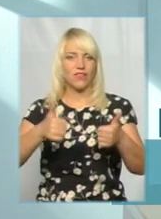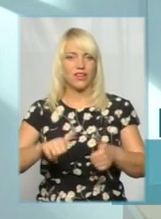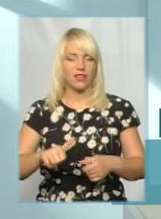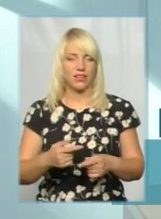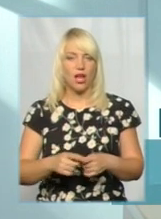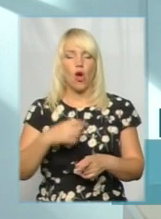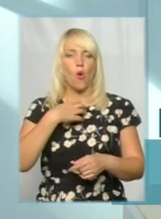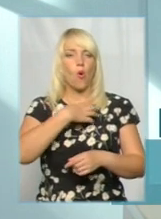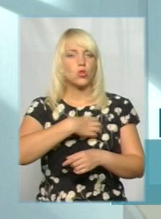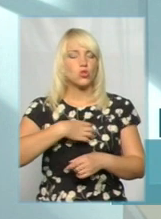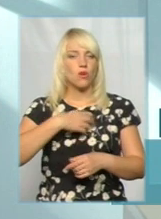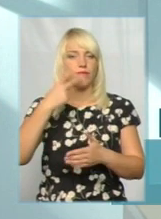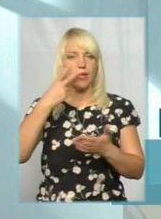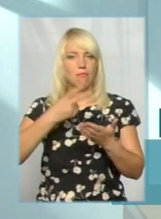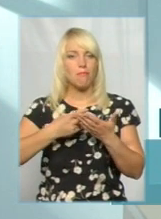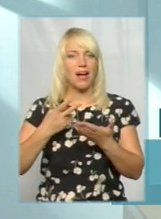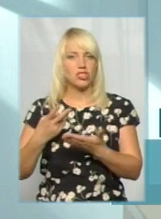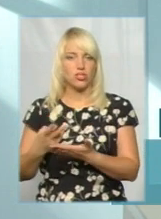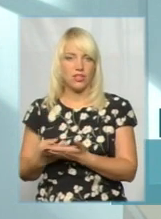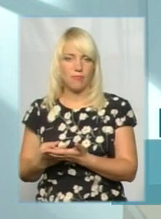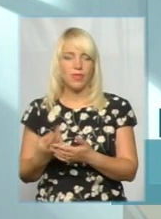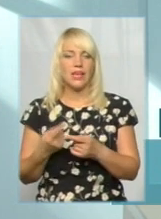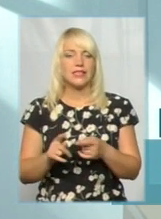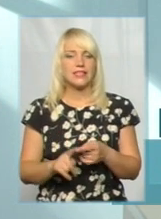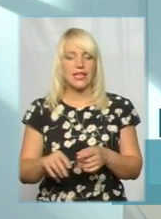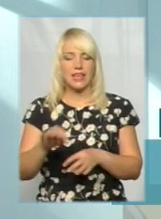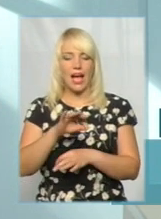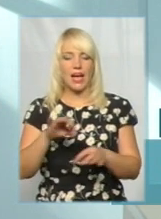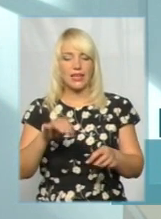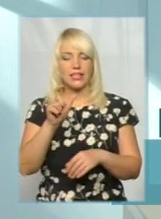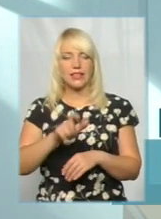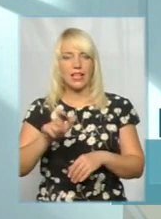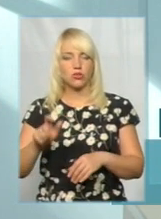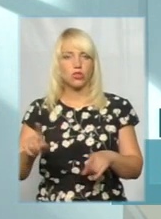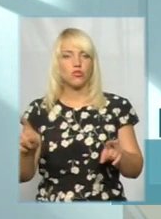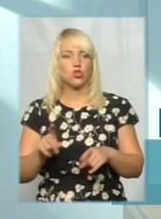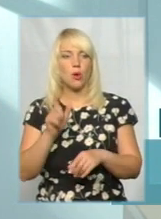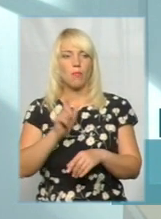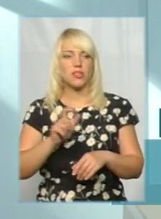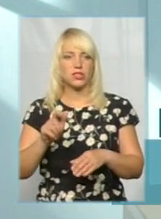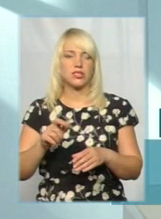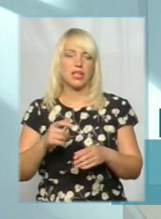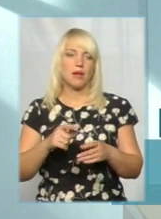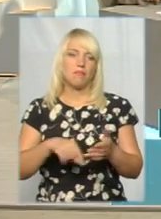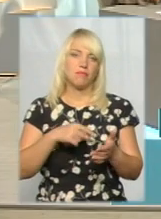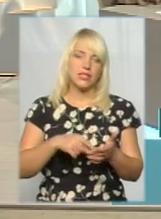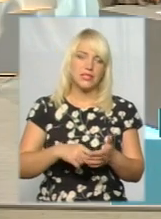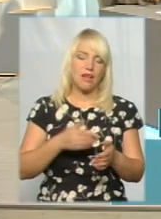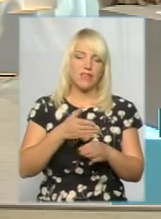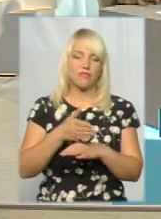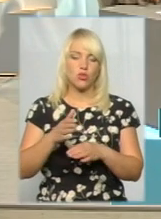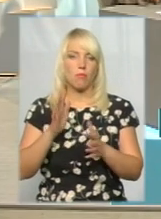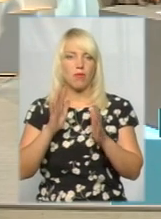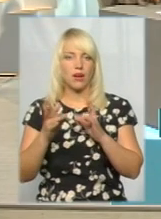Основним баченням цих архітекторів є те, що мешканці міста, відвідувачі парку, мають